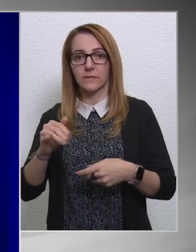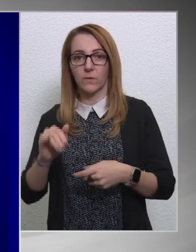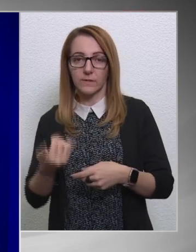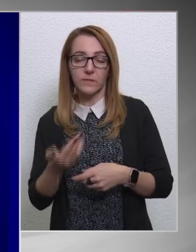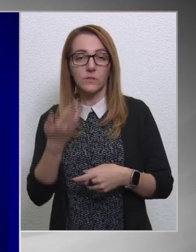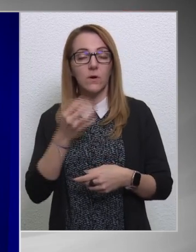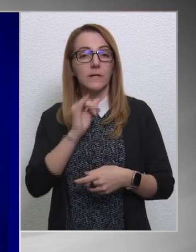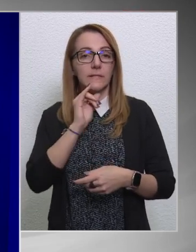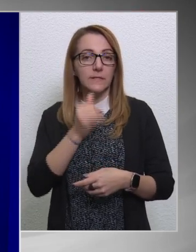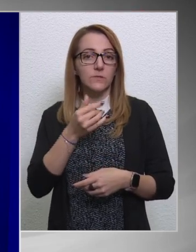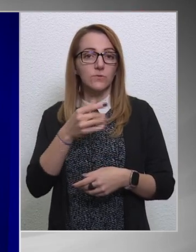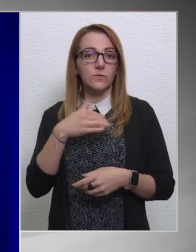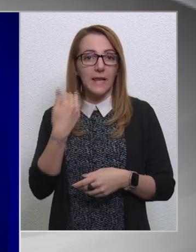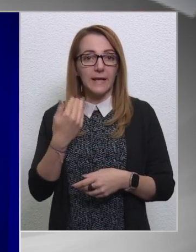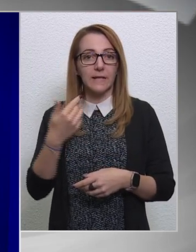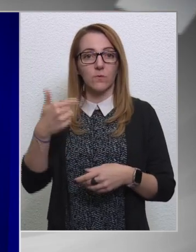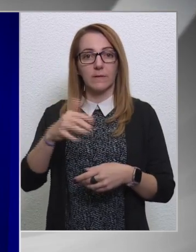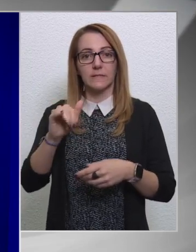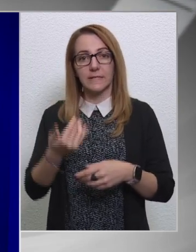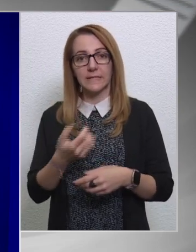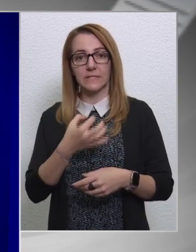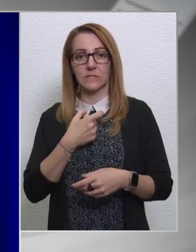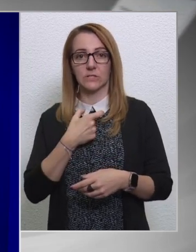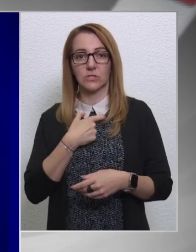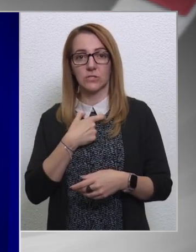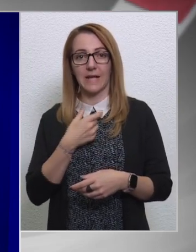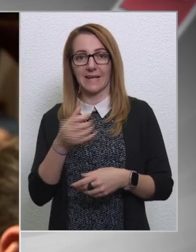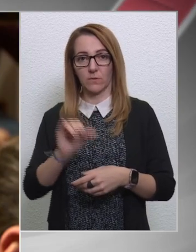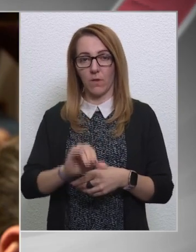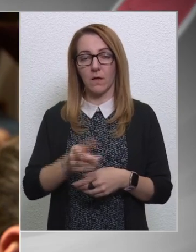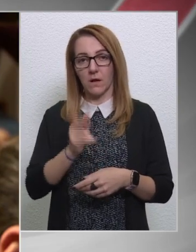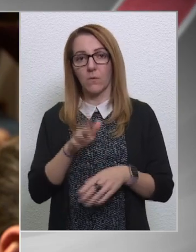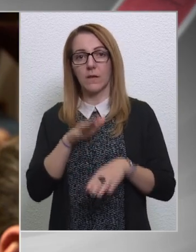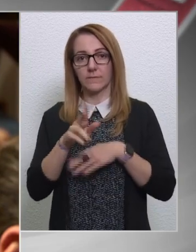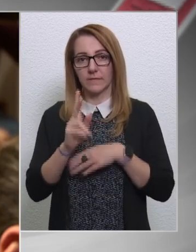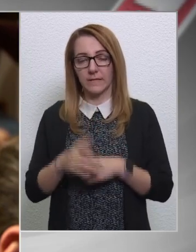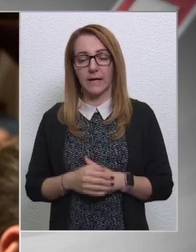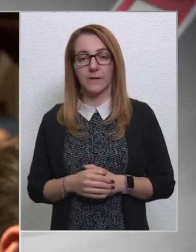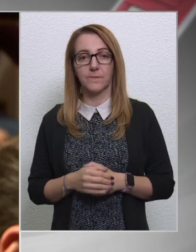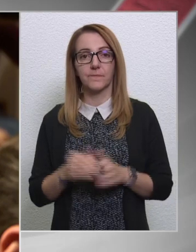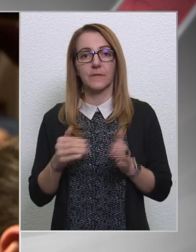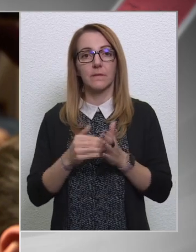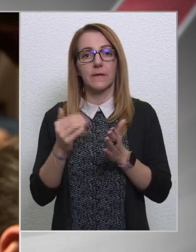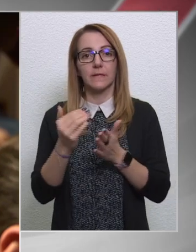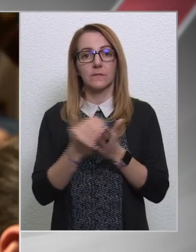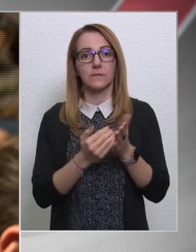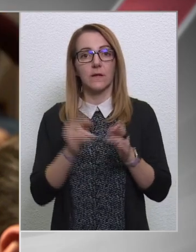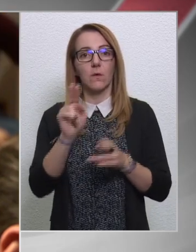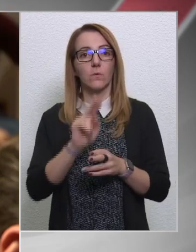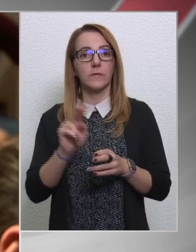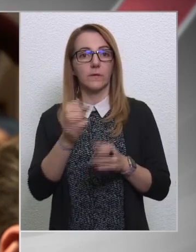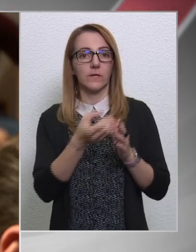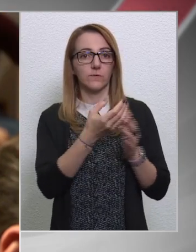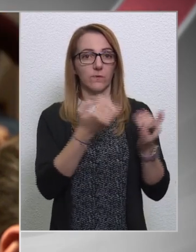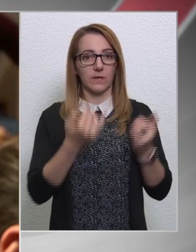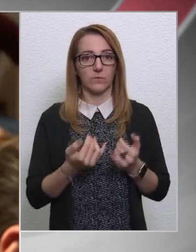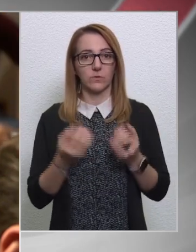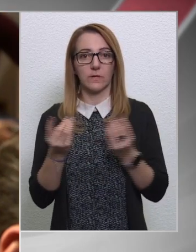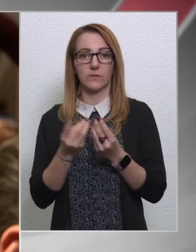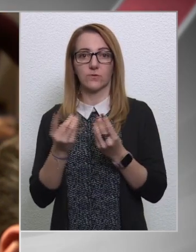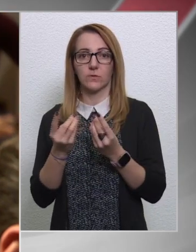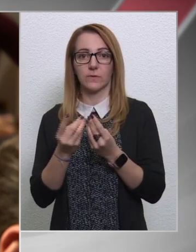elegendő benzina és gázolaj, akkor kell lépni. Még a szociális történik módosítására. Uniós források a mostani